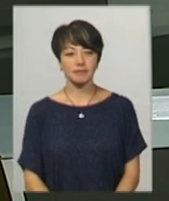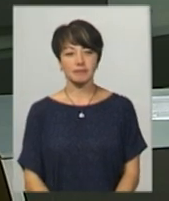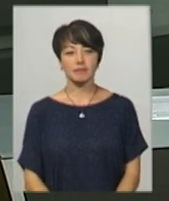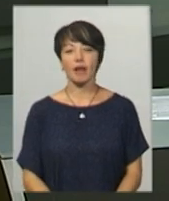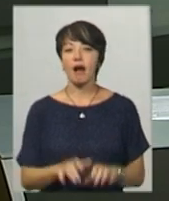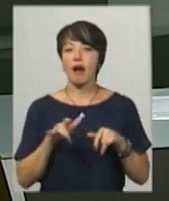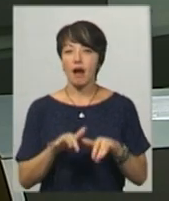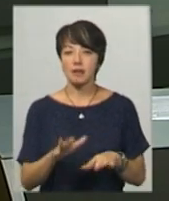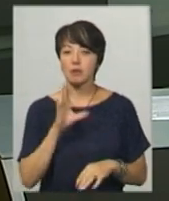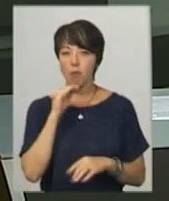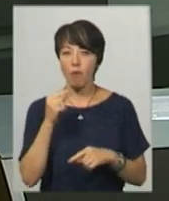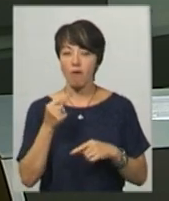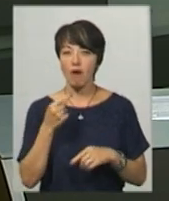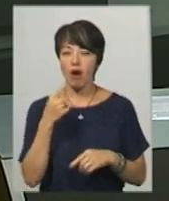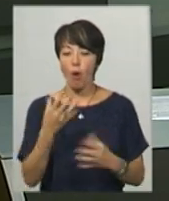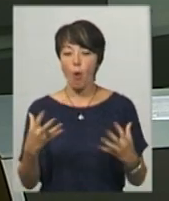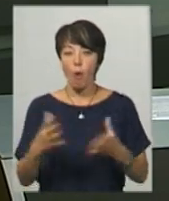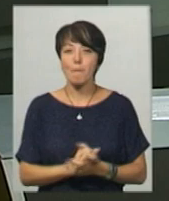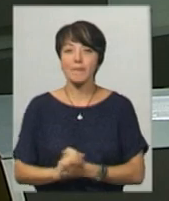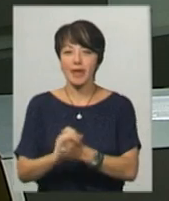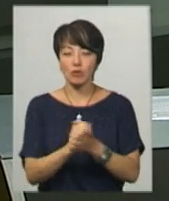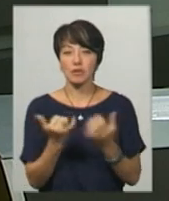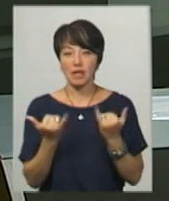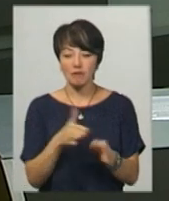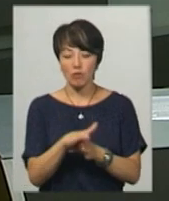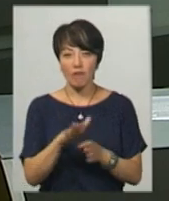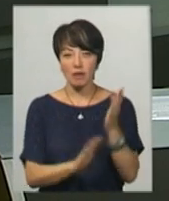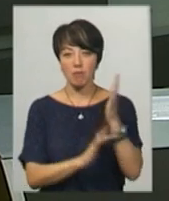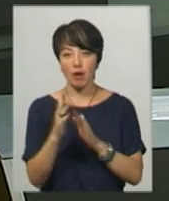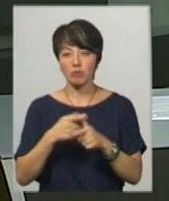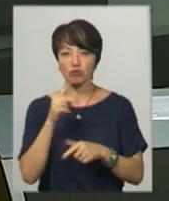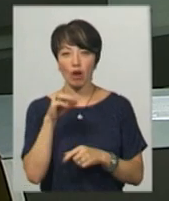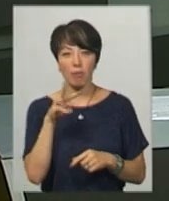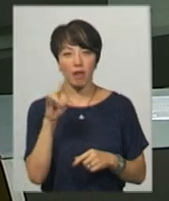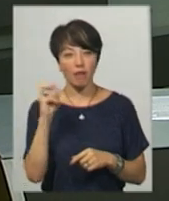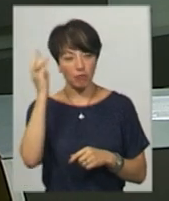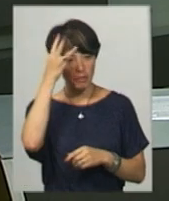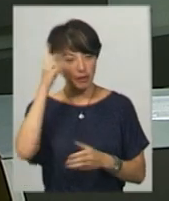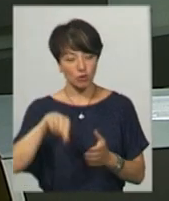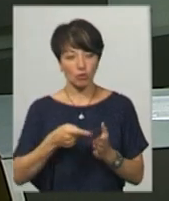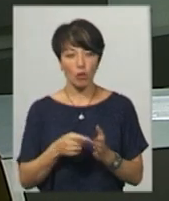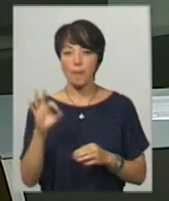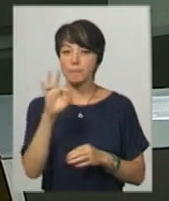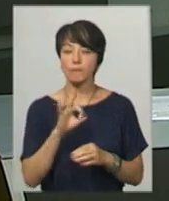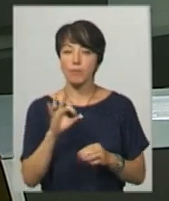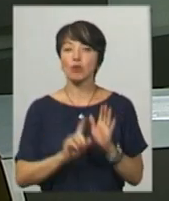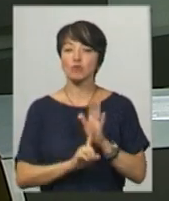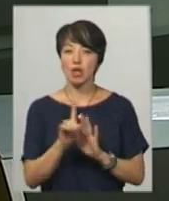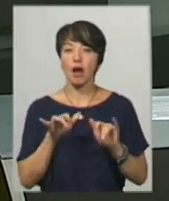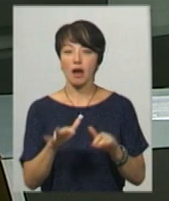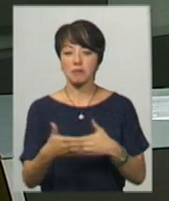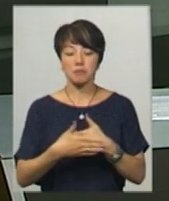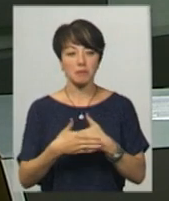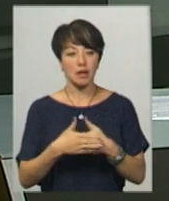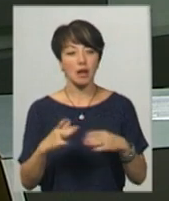Акція «Мова об'єднує Хмельницький» зараз відбувається у парку імені Чекмана, що в обласному центрі. Розпочалась акція